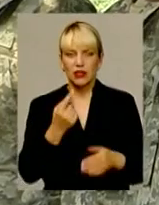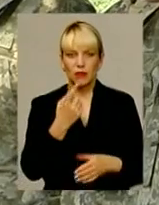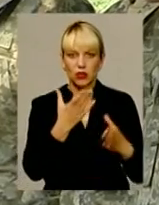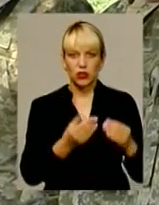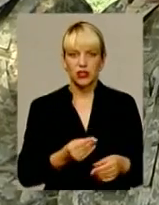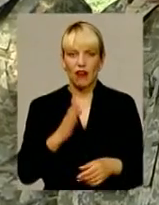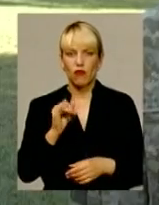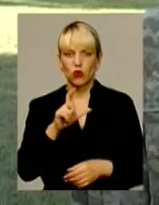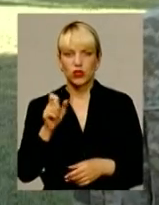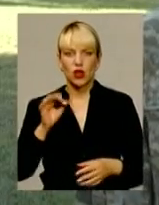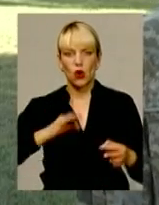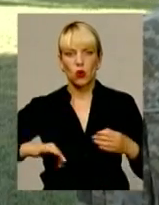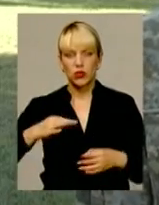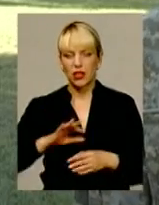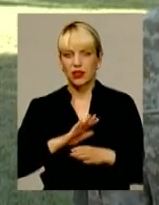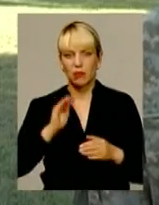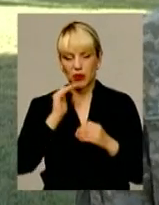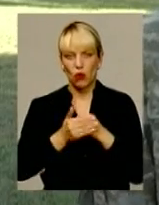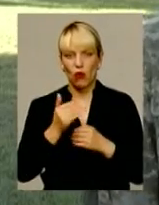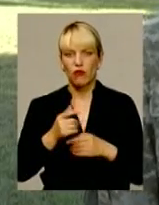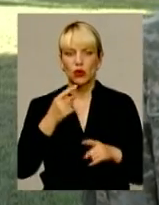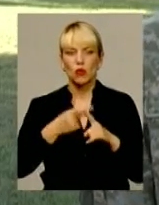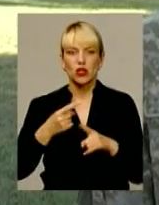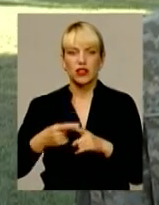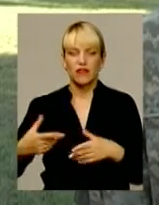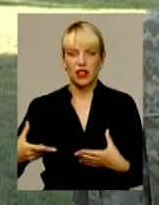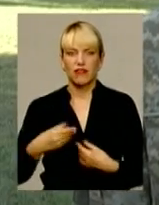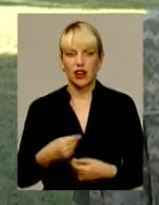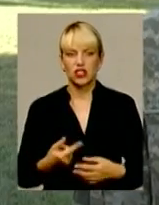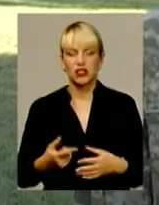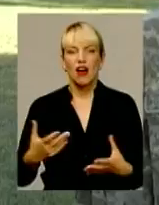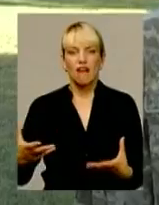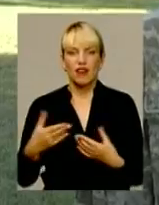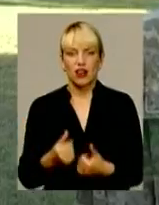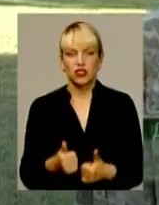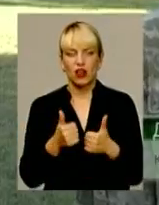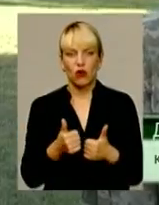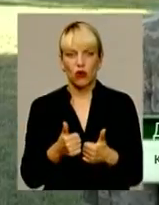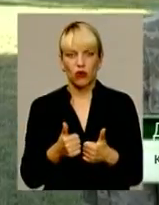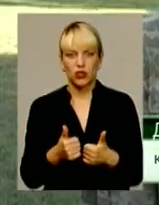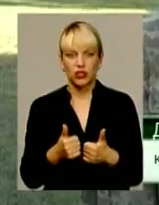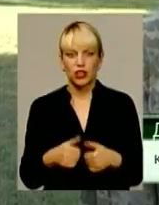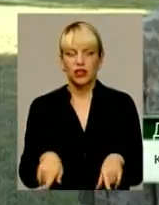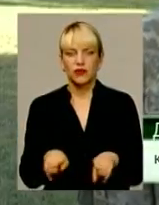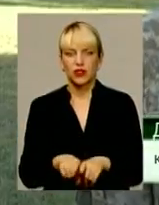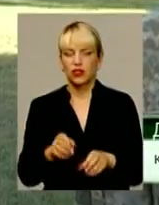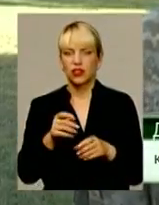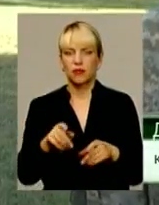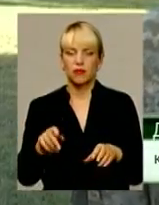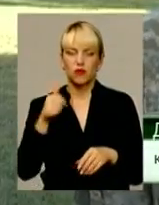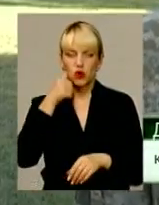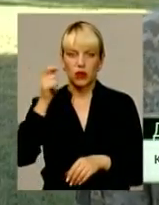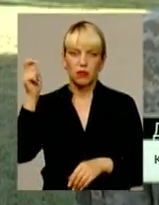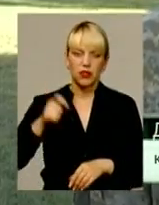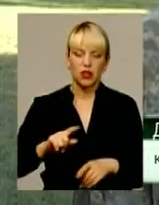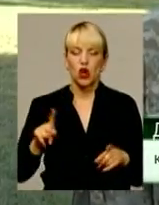дня у вузі курсанти не приховують позитивних вражень. Враження хороші, такі вчора приїхали, що,